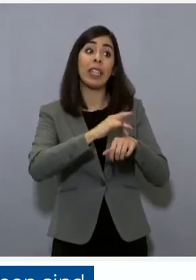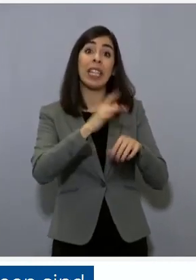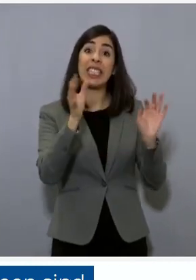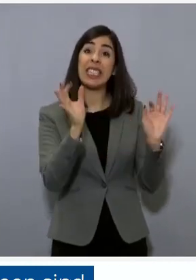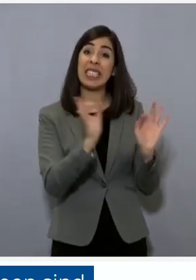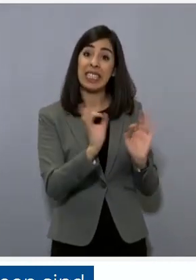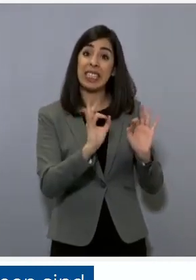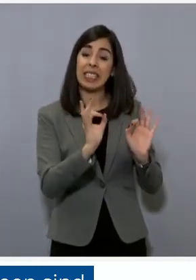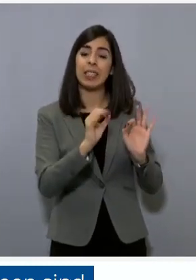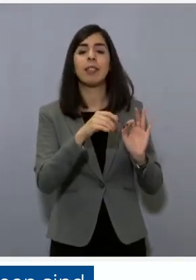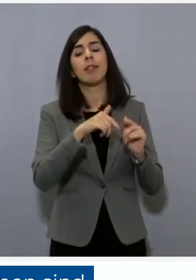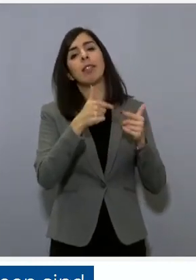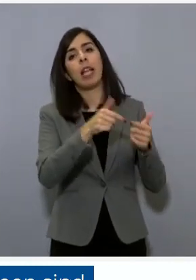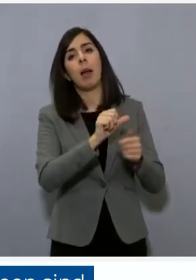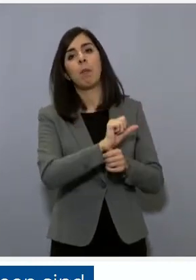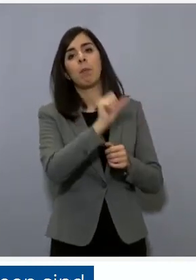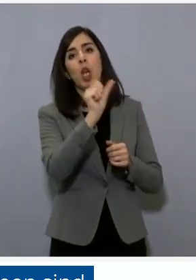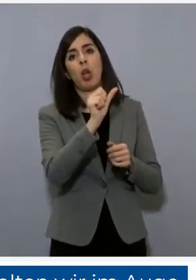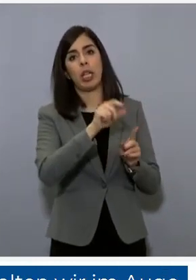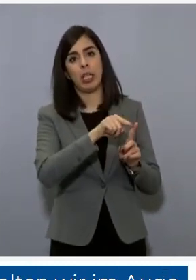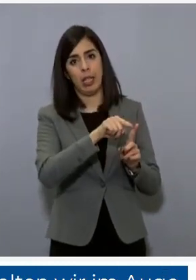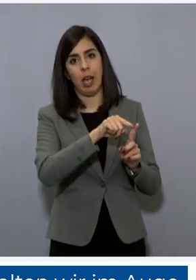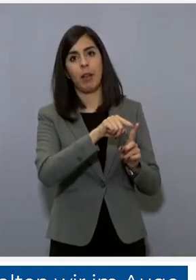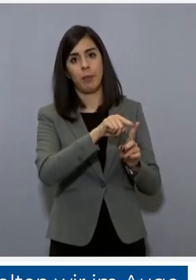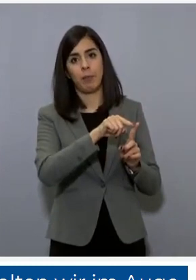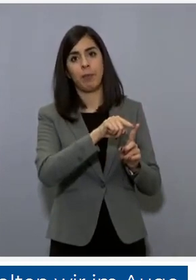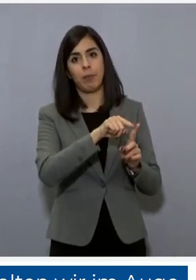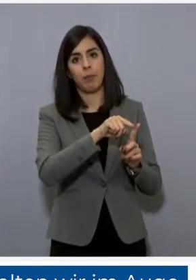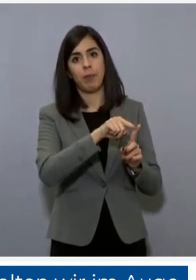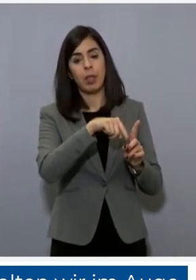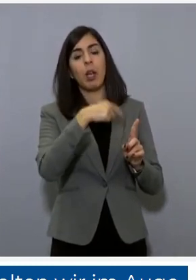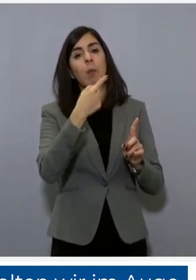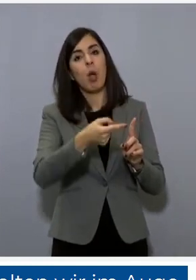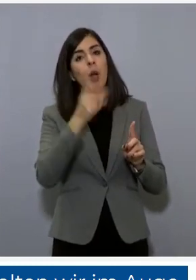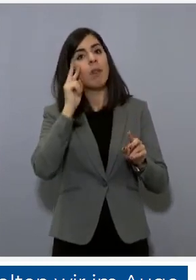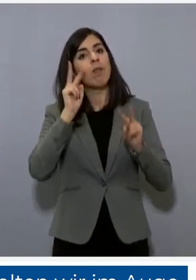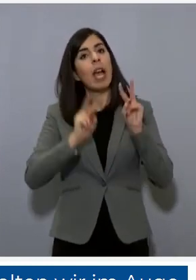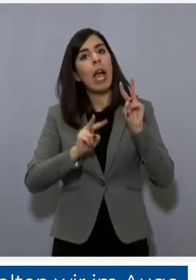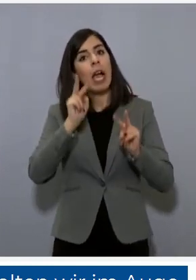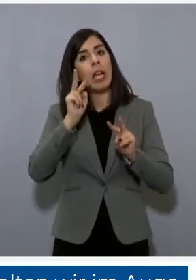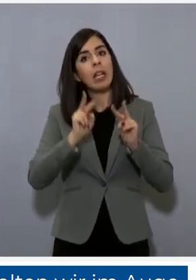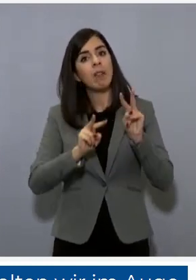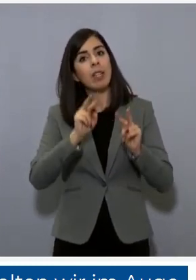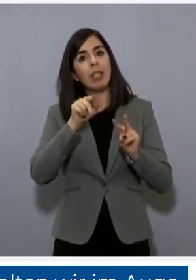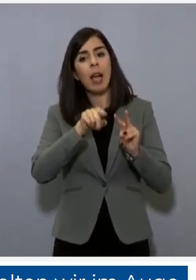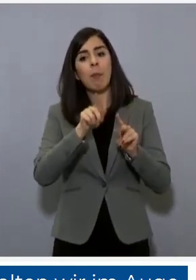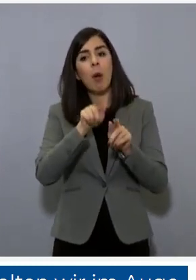e verifichiamo il tempo di immunità stimata ancora